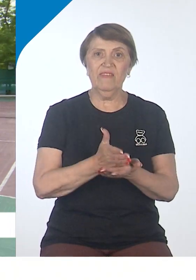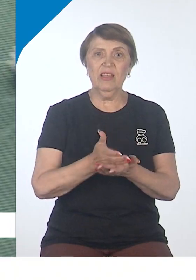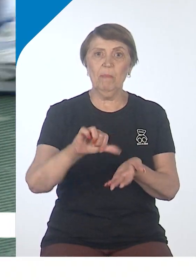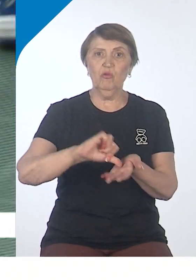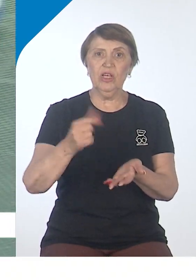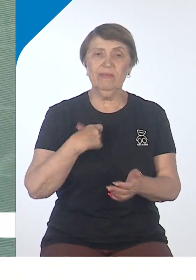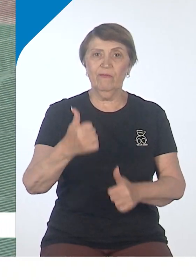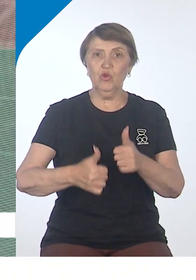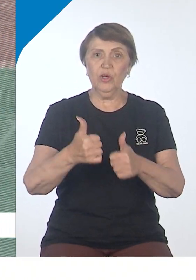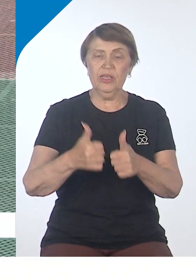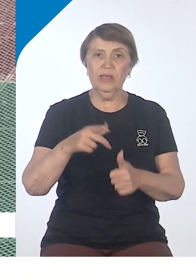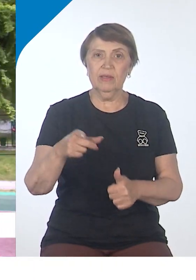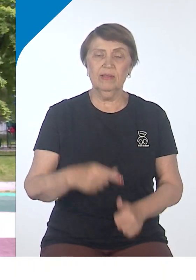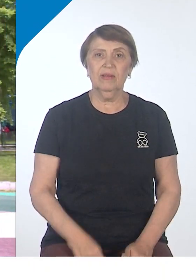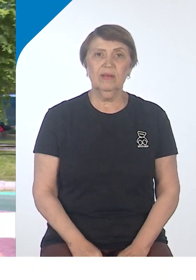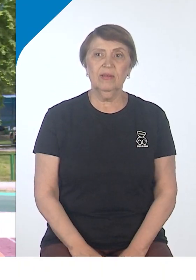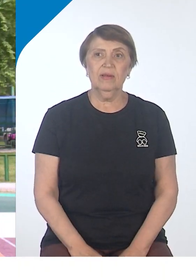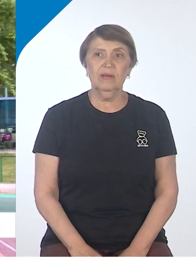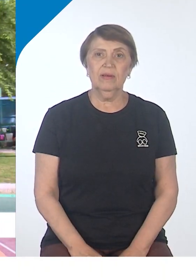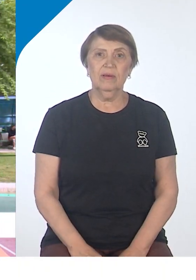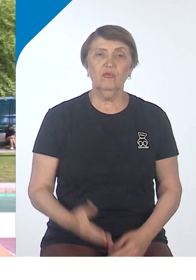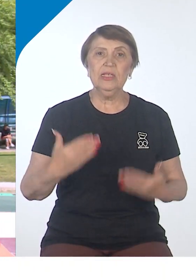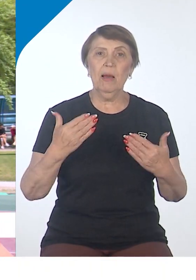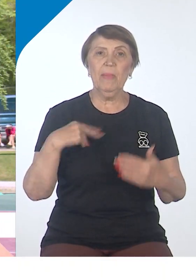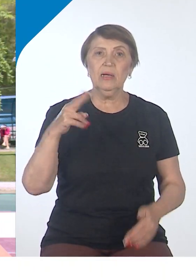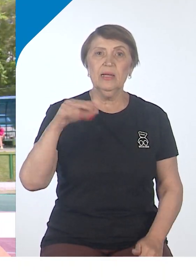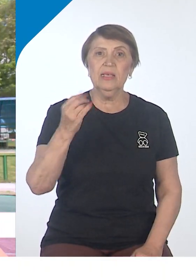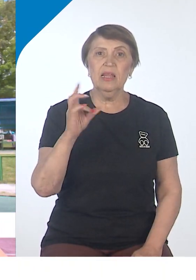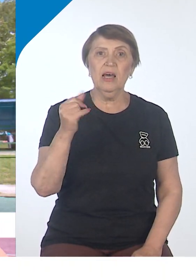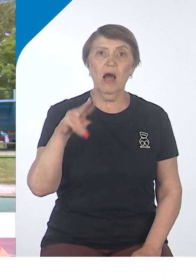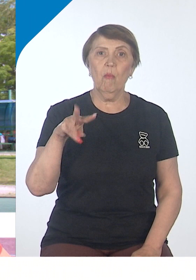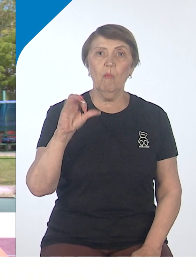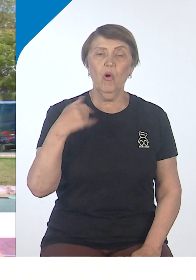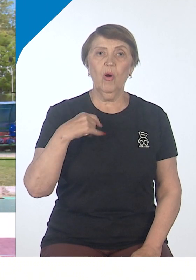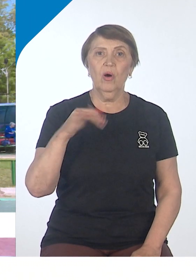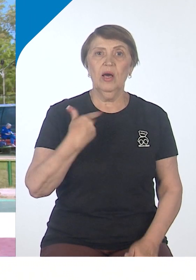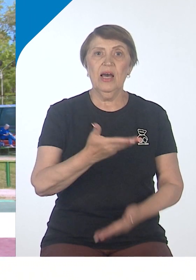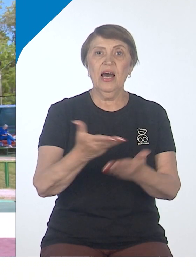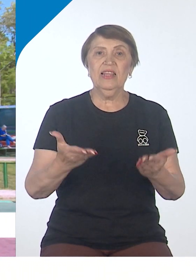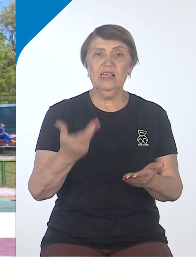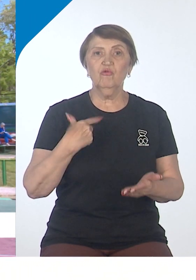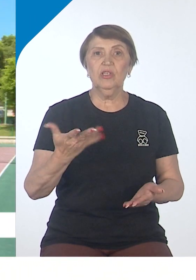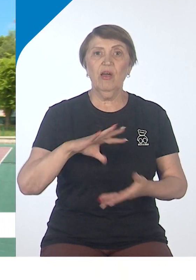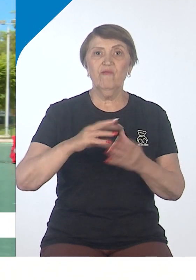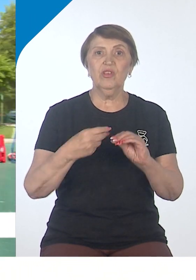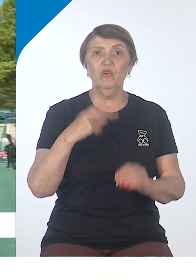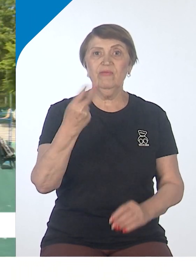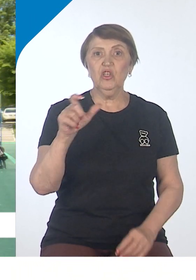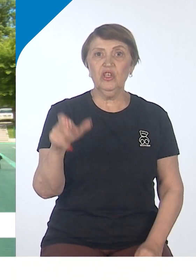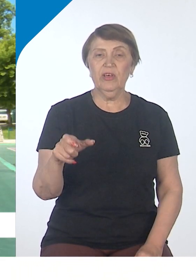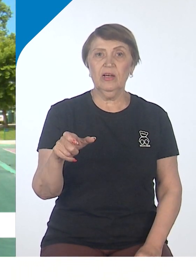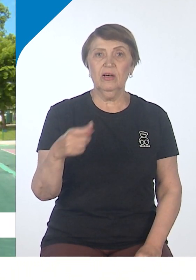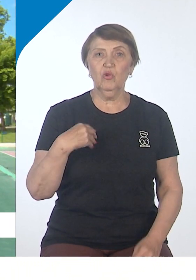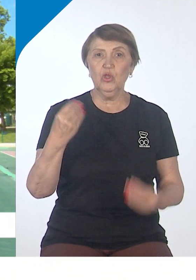турнире на кортах парка «Динамо». Ну, поскольку нас всего двое, поэтому нас опустили к молодым, которым 70. Опцией